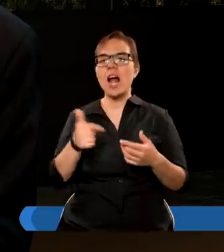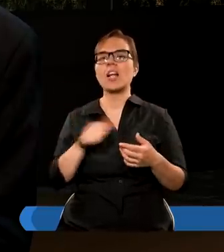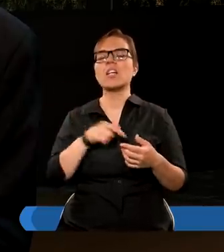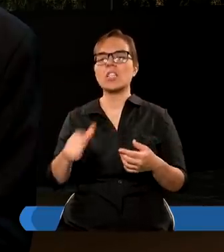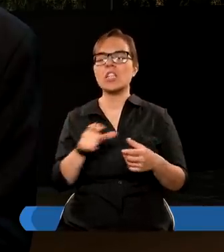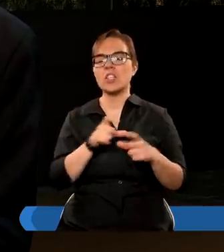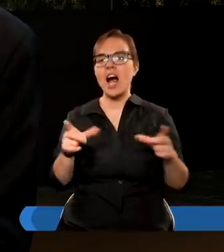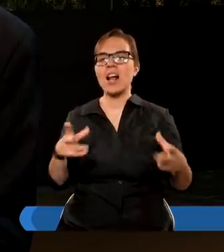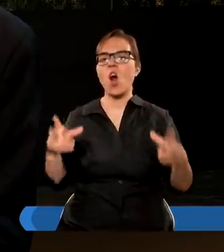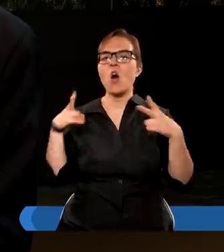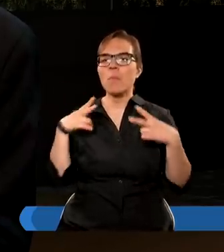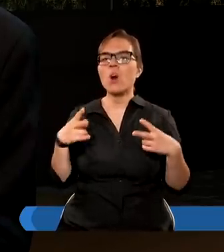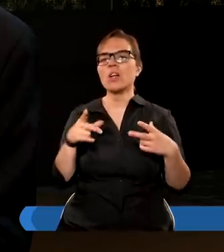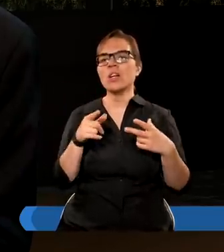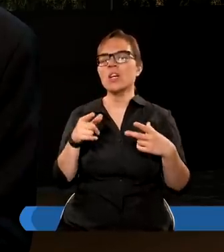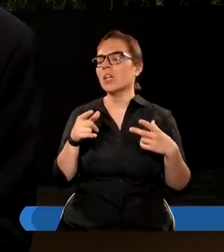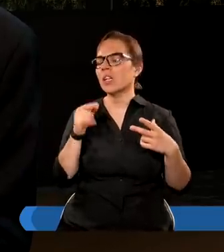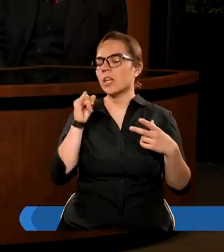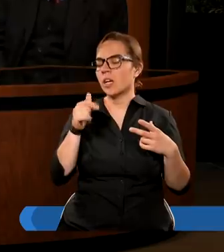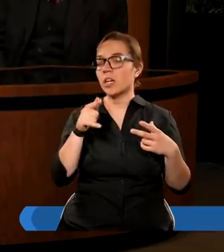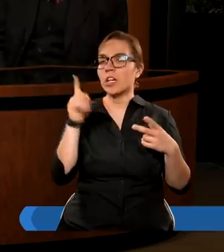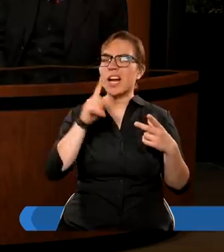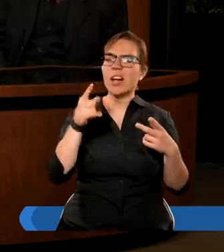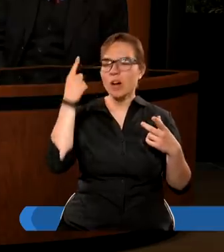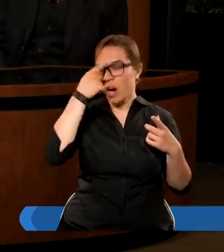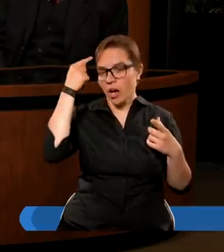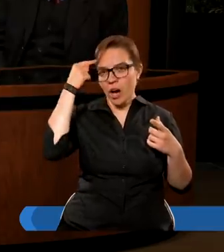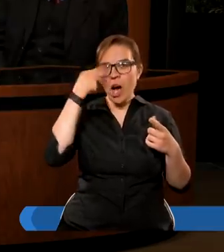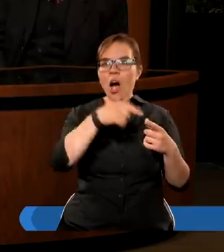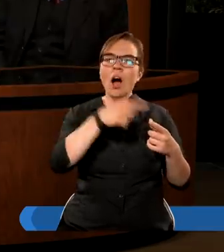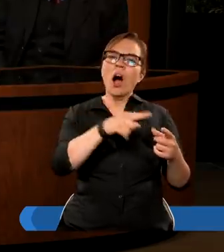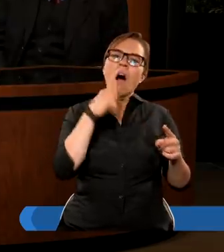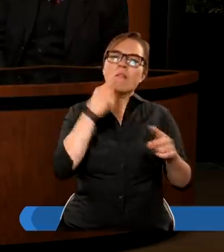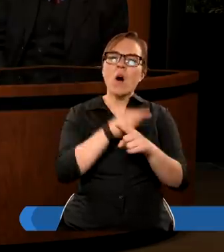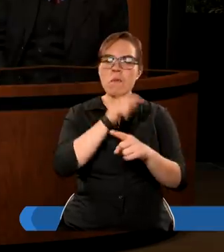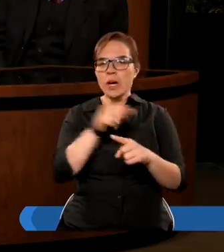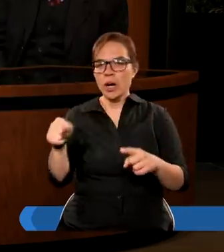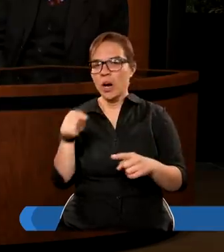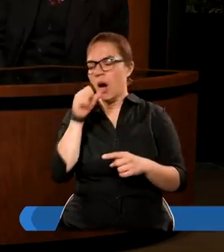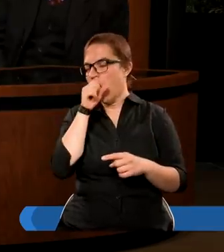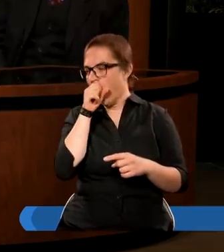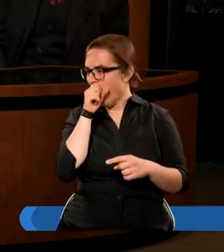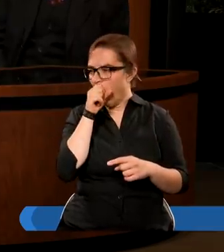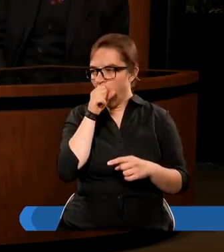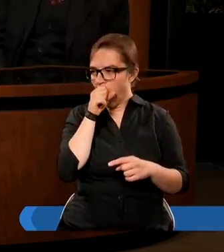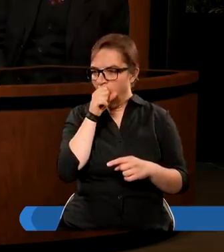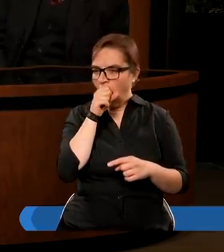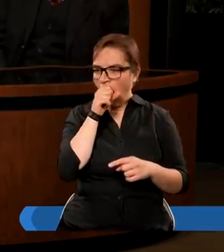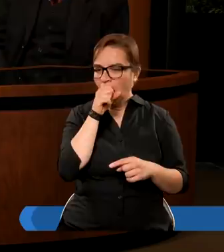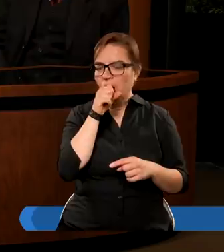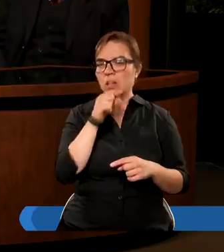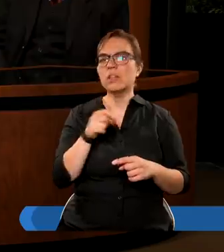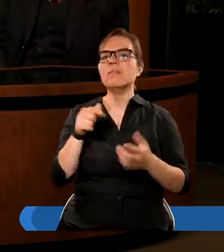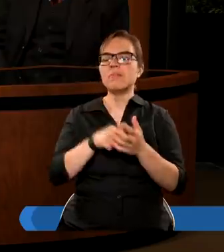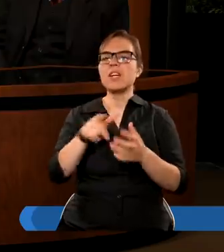prawdziwy pokłon i cześć, bo możesz się pomylić. Myślę, że to jest bardzo aktualne przesłanie właśnie